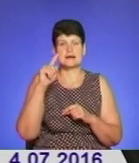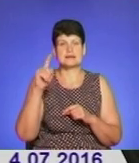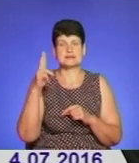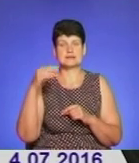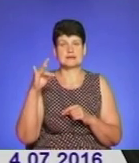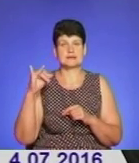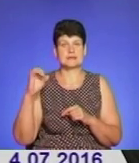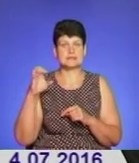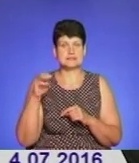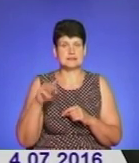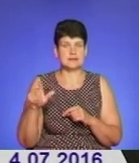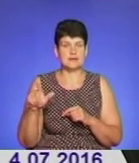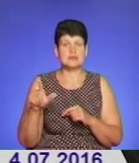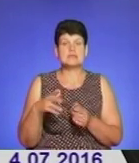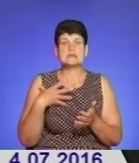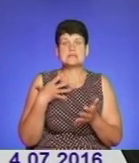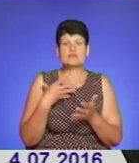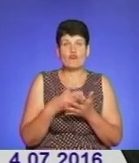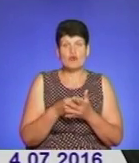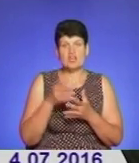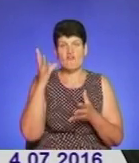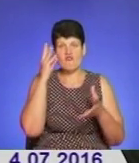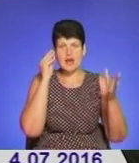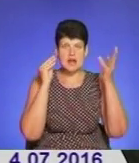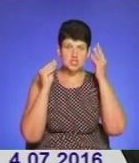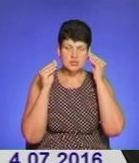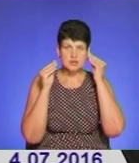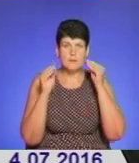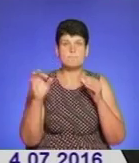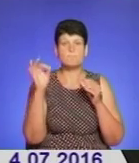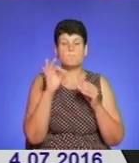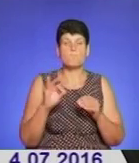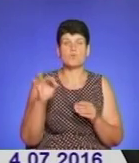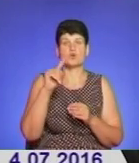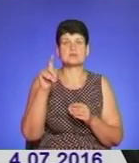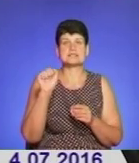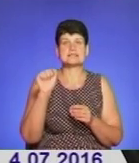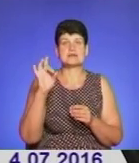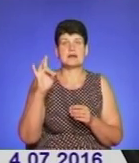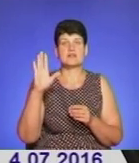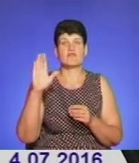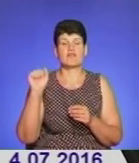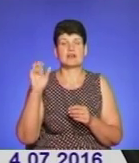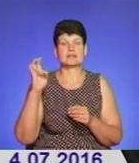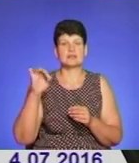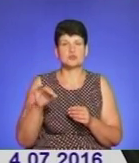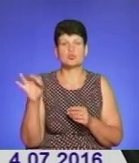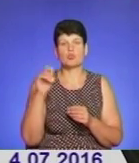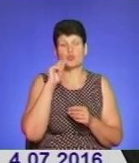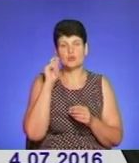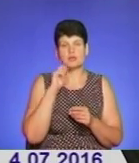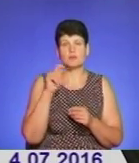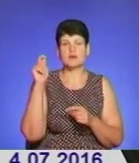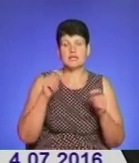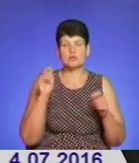І свої враження про Зарваницю, про Україну, вони приїдуть і